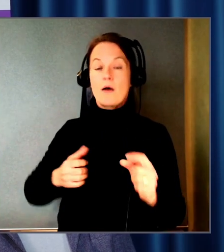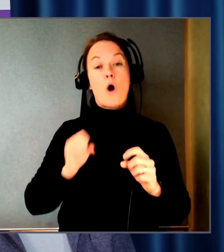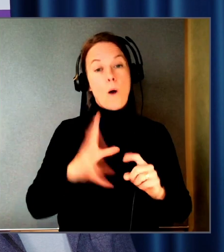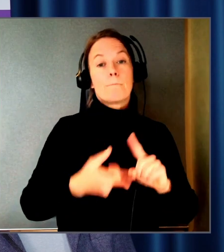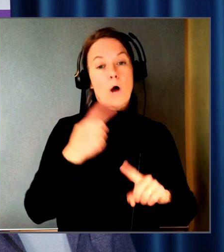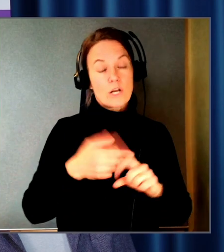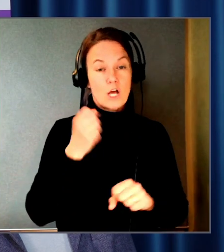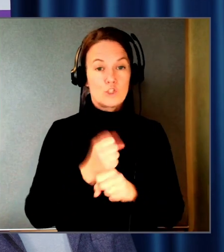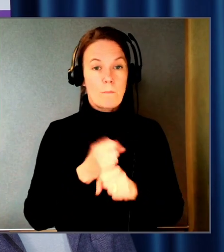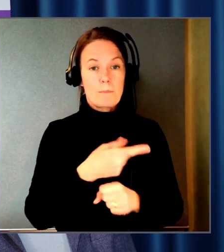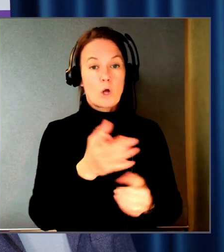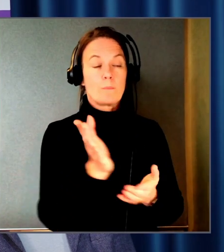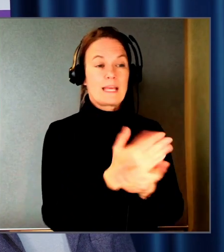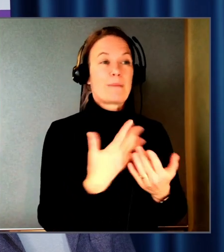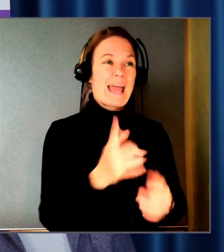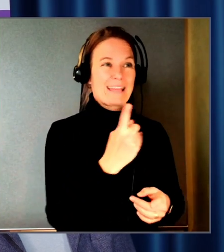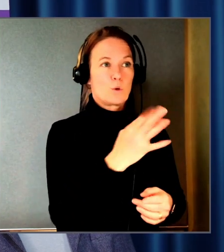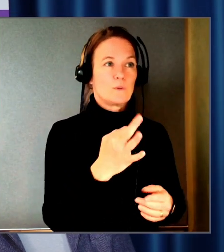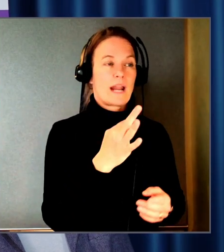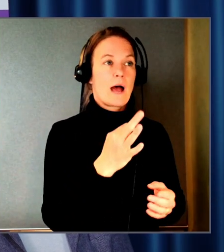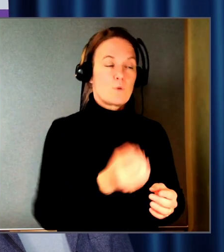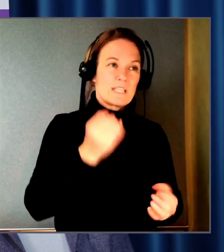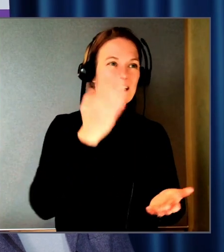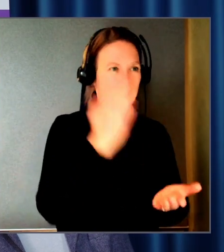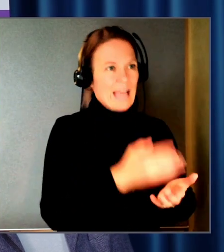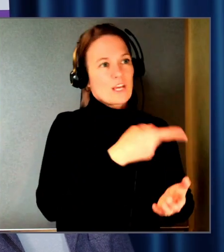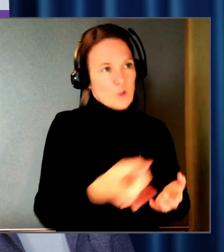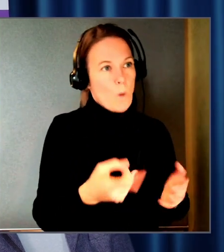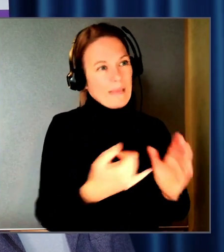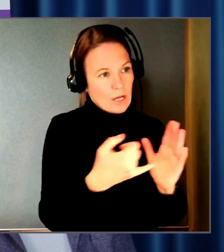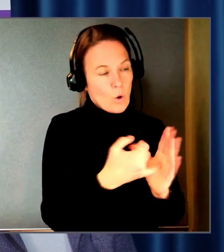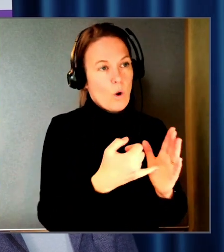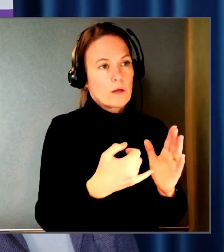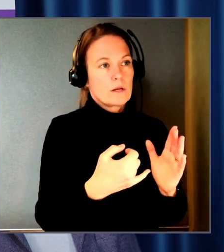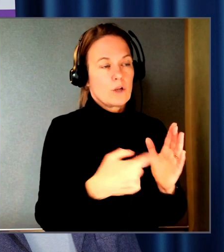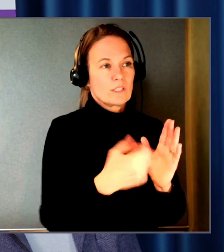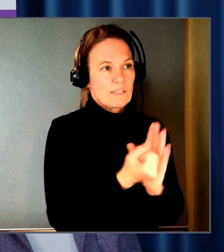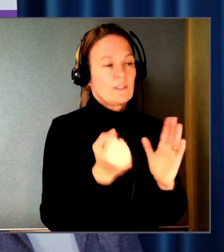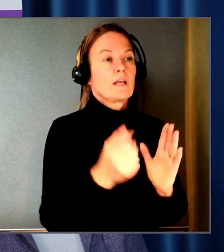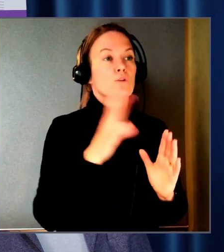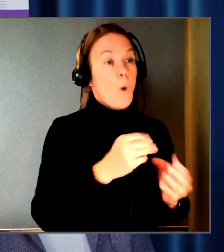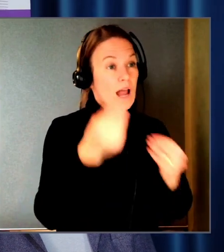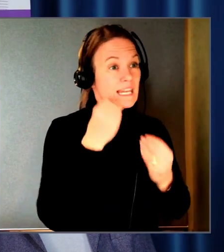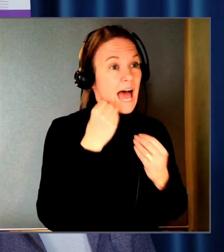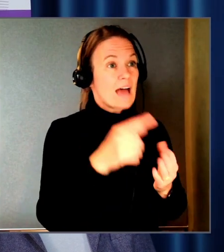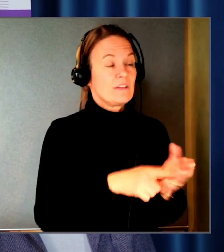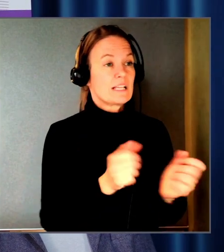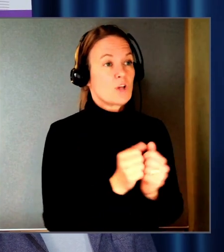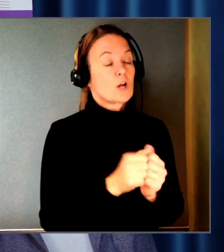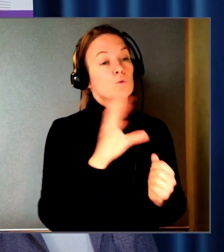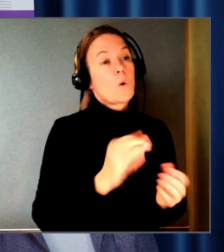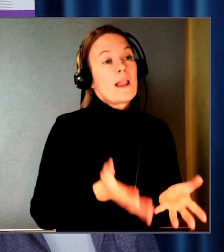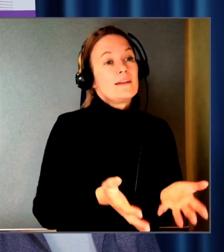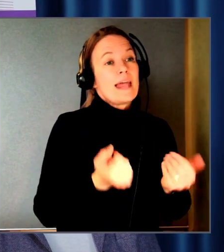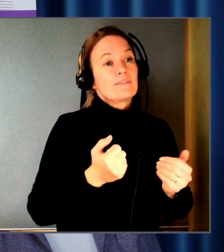delar som man är hundra procent säker på omfattas. Då lär man sig dessutom en hel del saker. Och då kanske det är lite lättare att gå vidare med det som